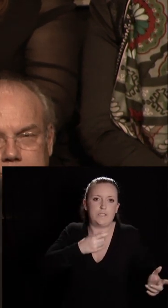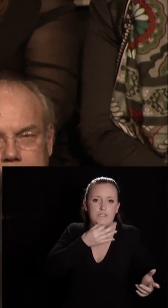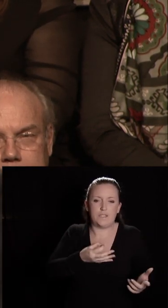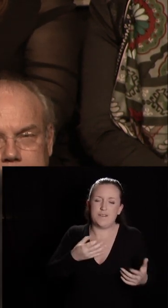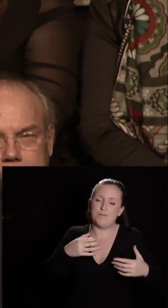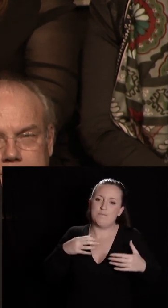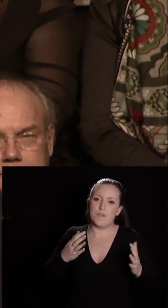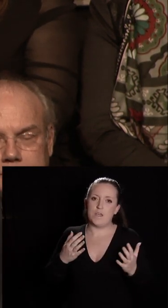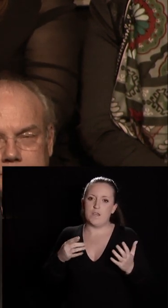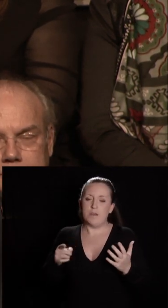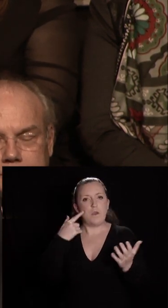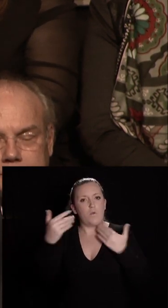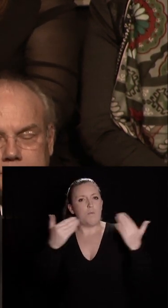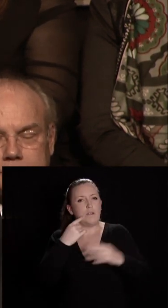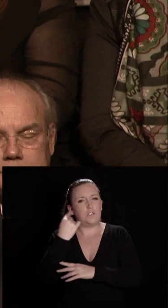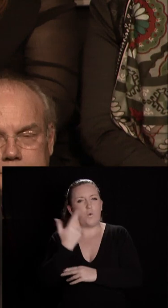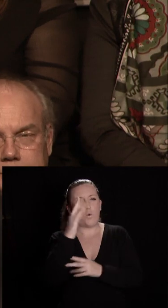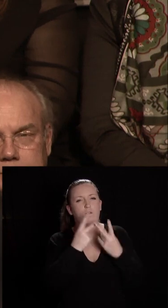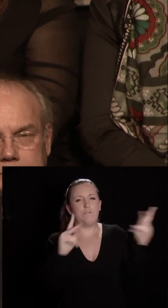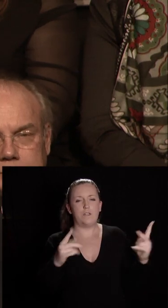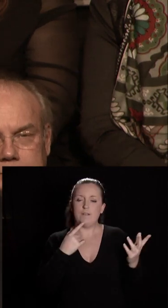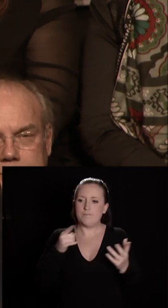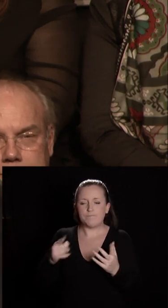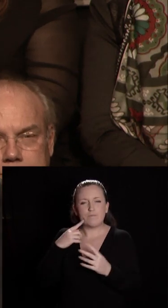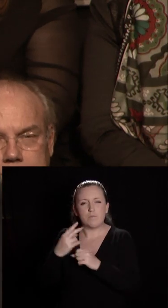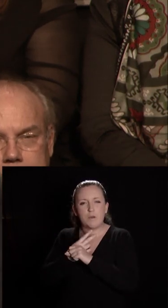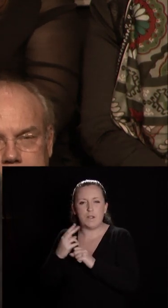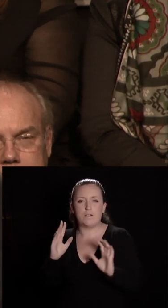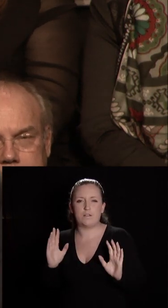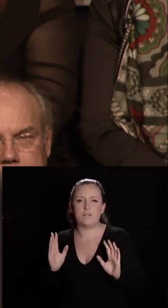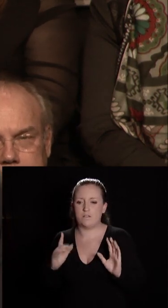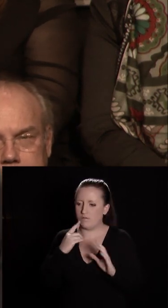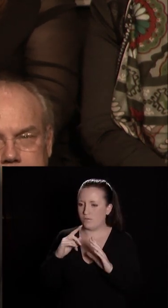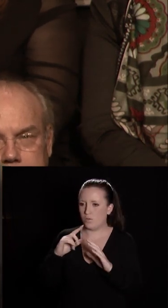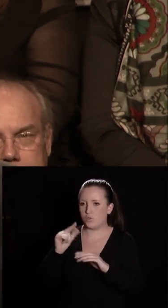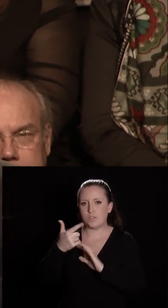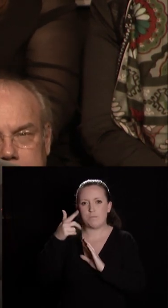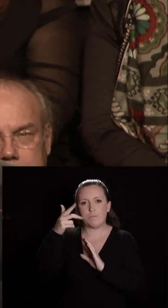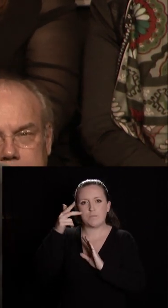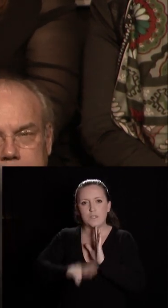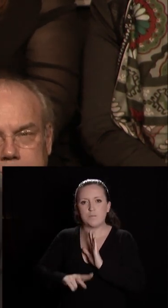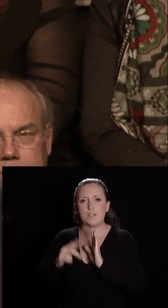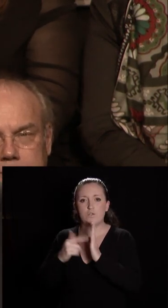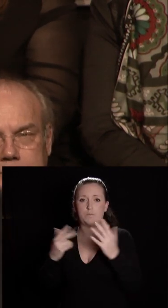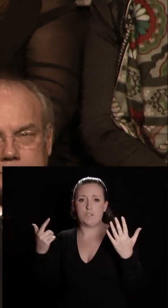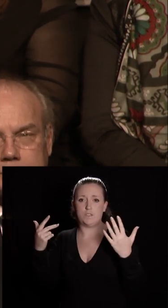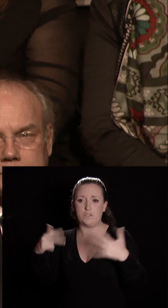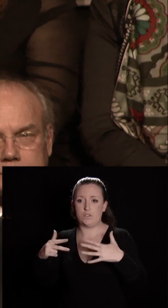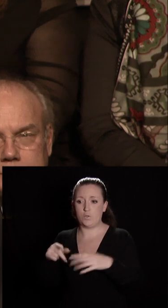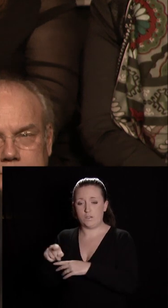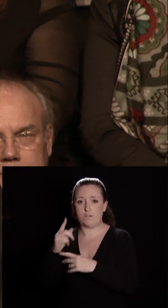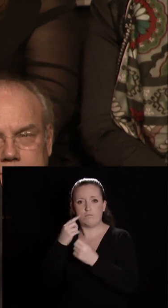s'en sort plutôt mieux que les autres. En deuxième trimestre 2018, Dijon a affiché un taux de chômage de 7